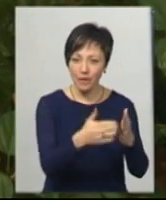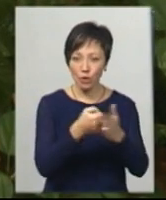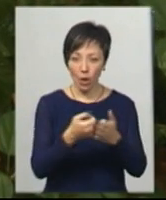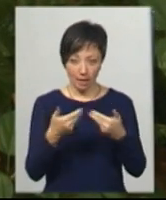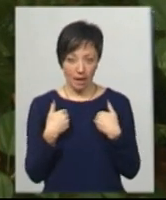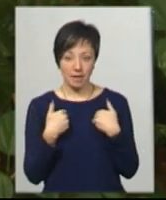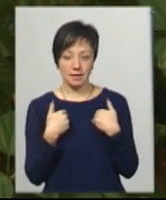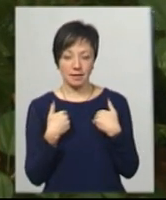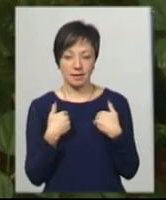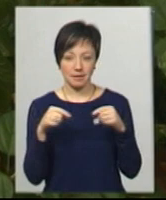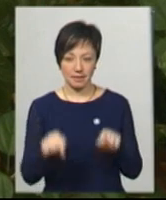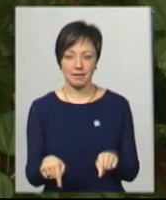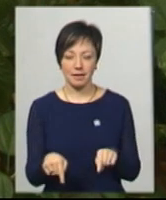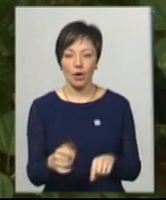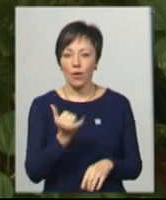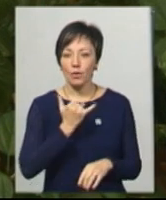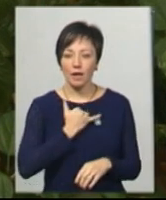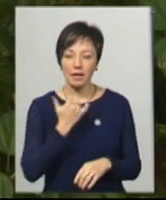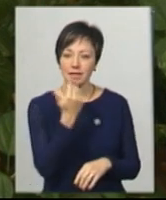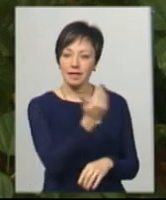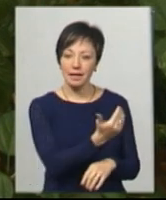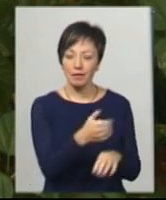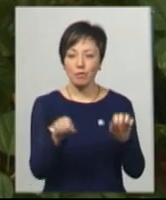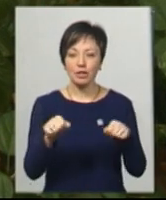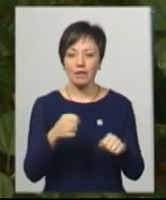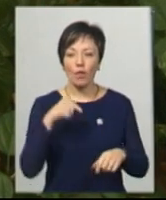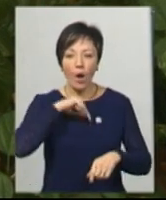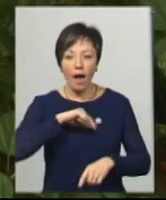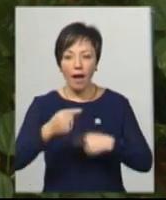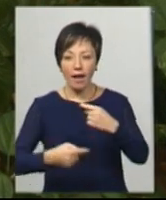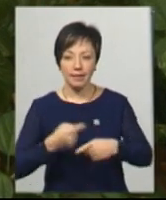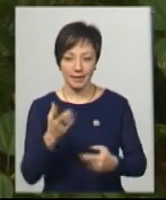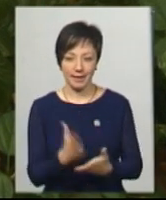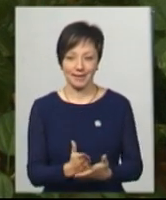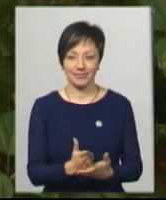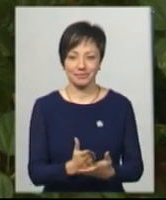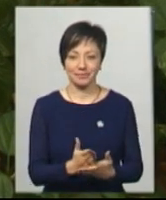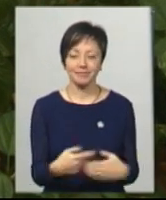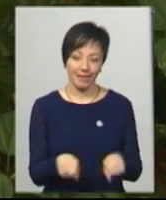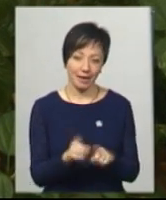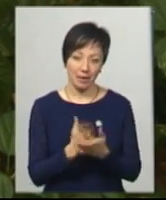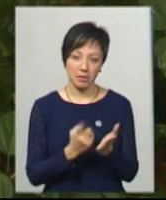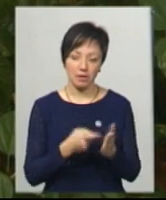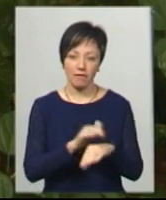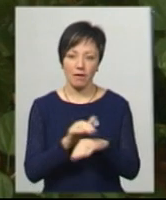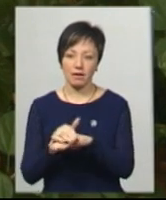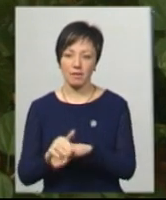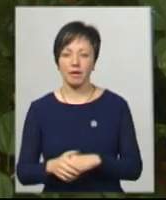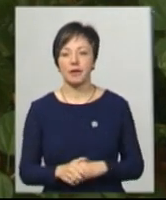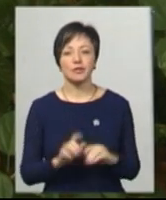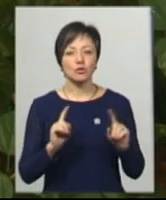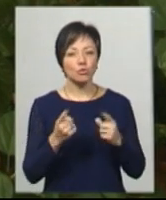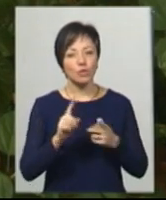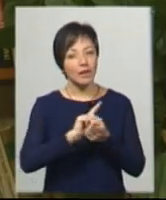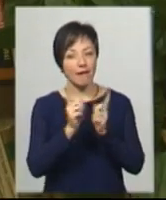нас. В нас їхній ще й можливий гений неможливо. А так є підтверджено фактами. То чому